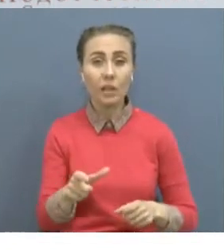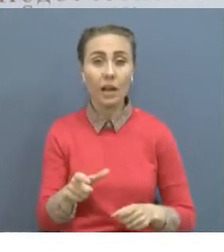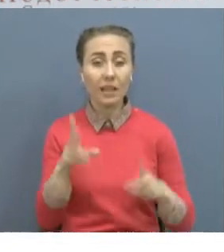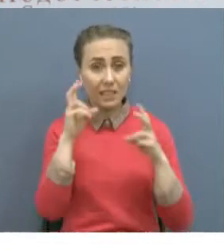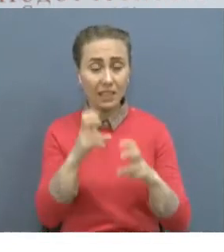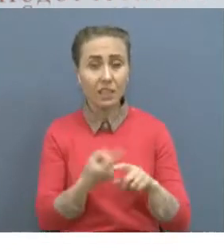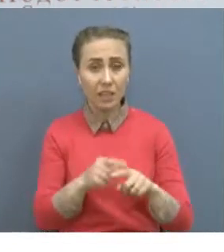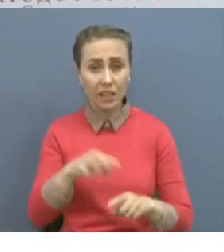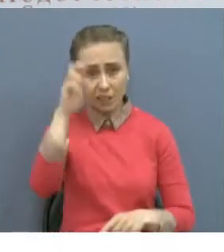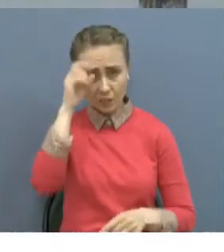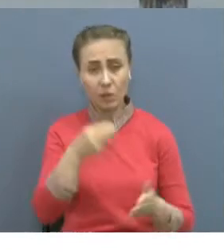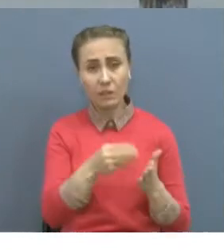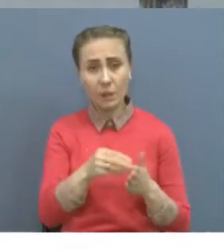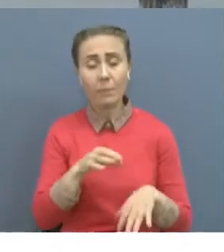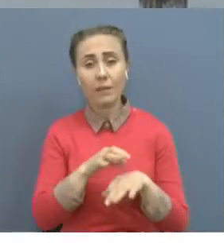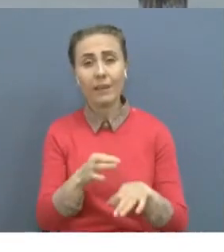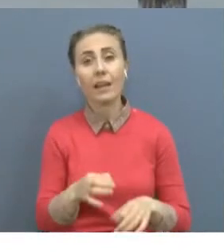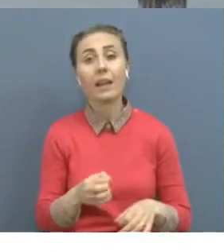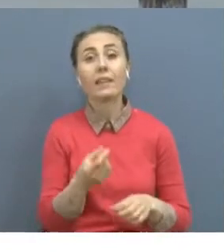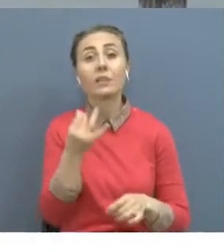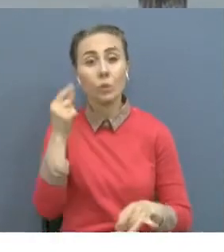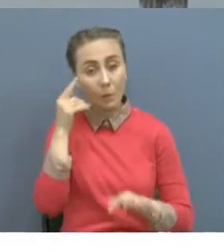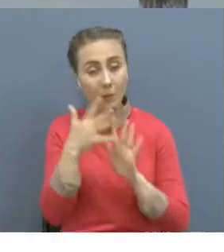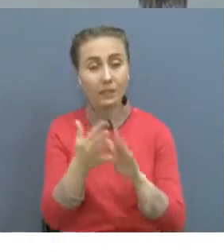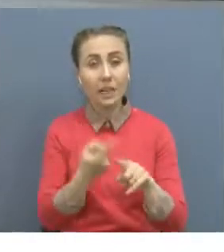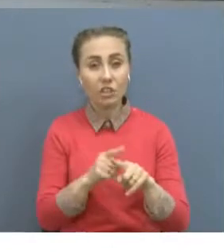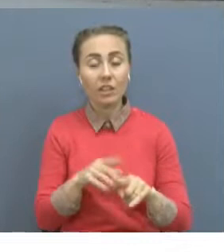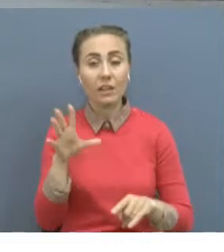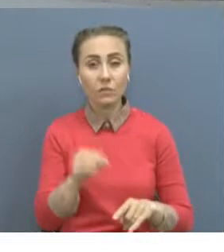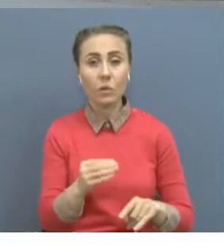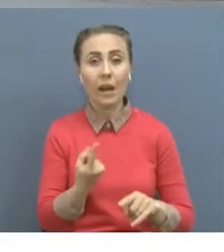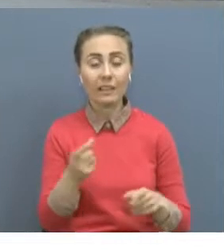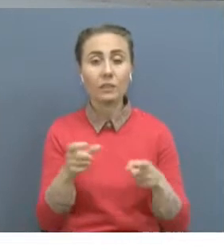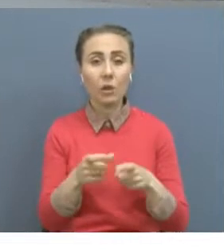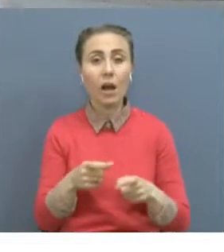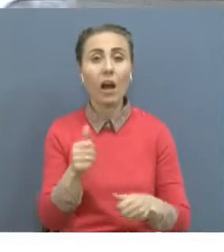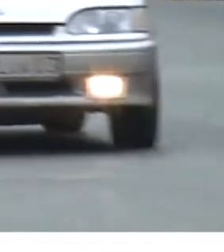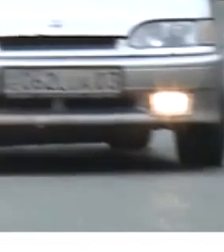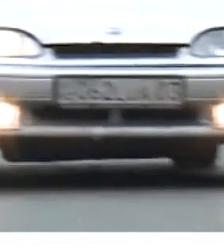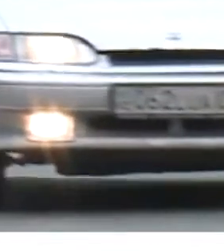қат жолданды. Ерді бұлдады басқызы Василий Вережекі фабай түйлеген көкші ақпарат.